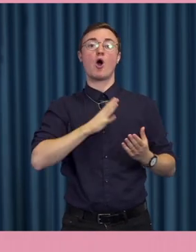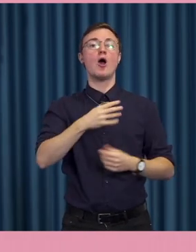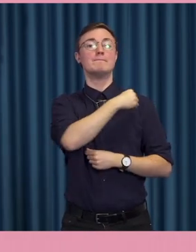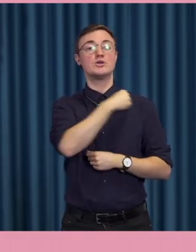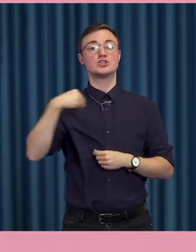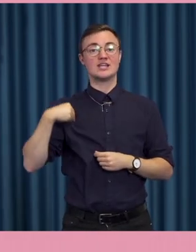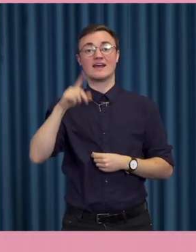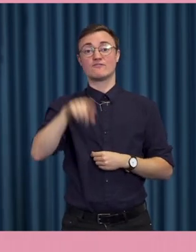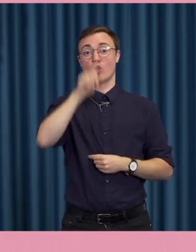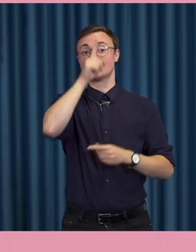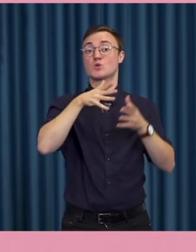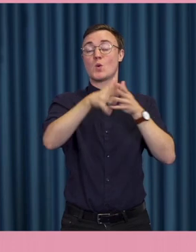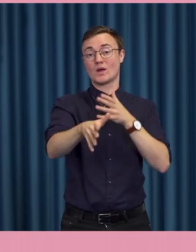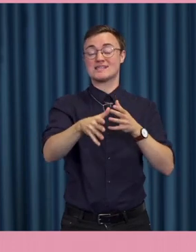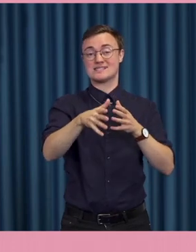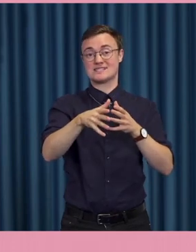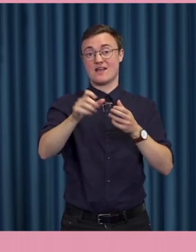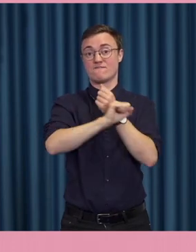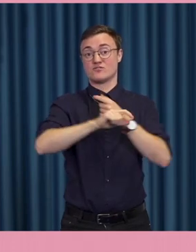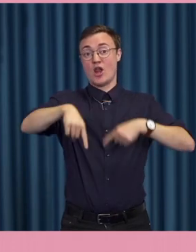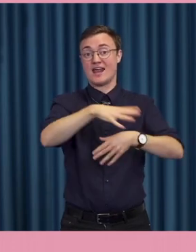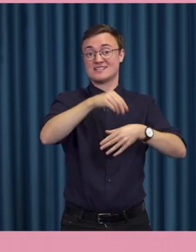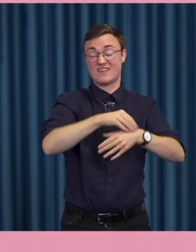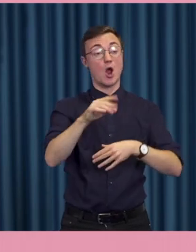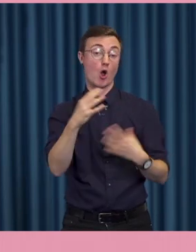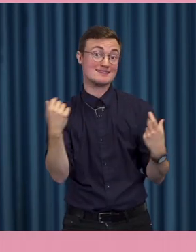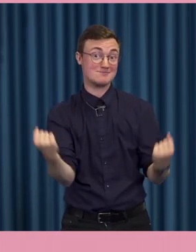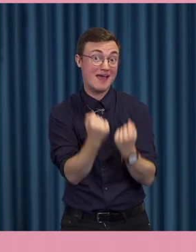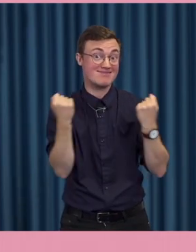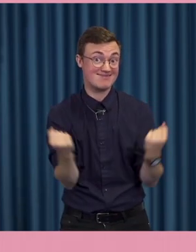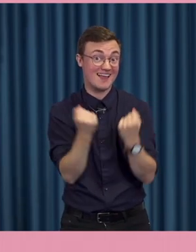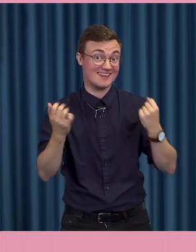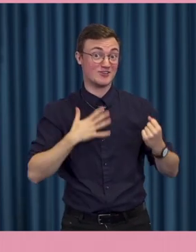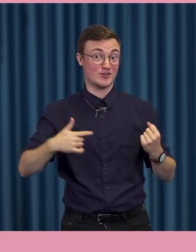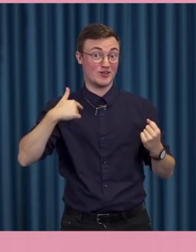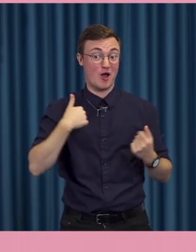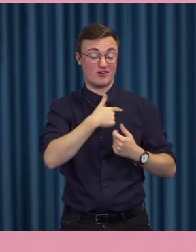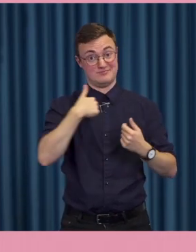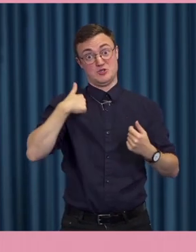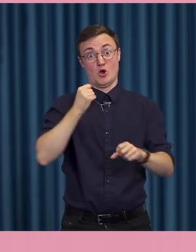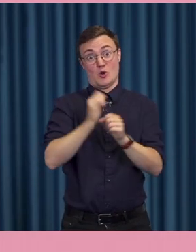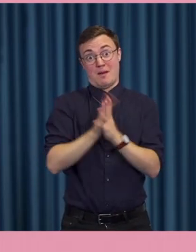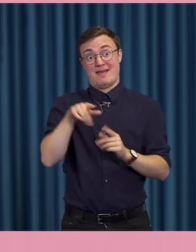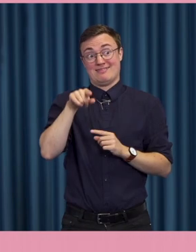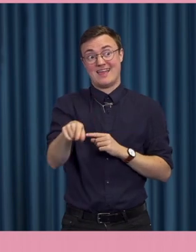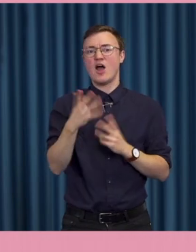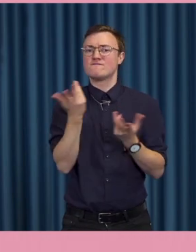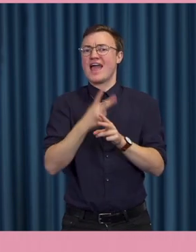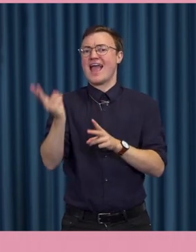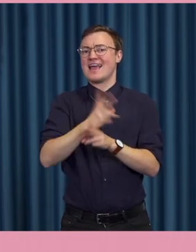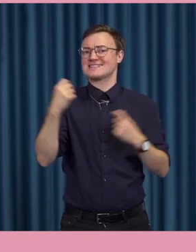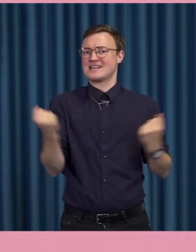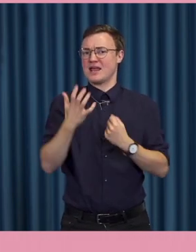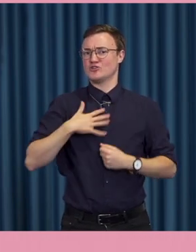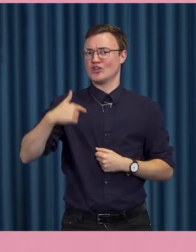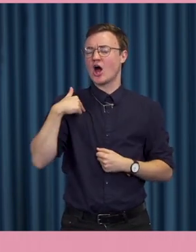Sverige. Det är ju jättespännande. Särskilt när man jobbar med det här. Det som jag tycker är extra spännande är ju hur ska den här myndigheten